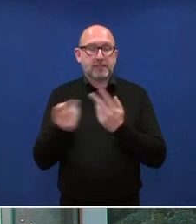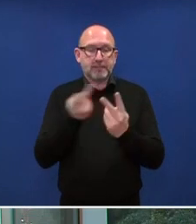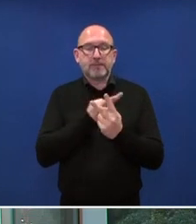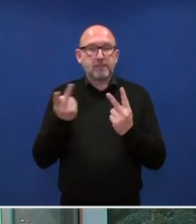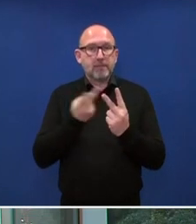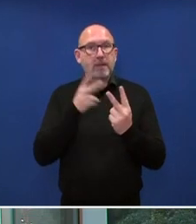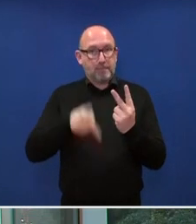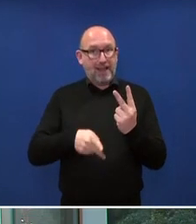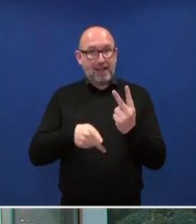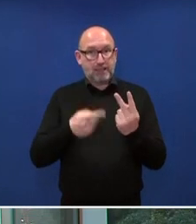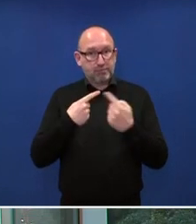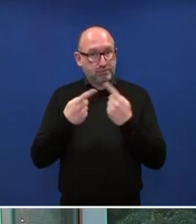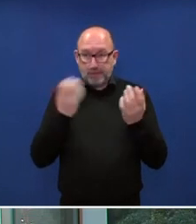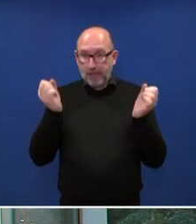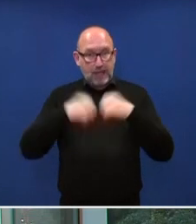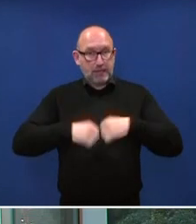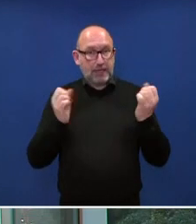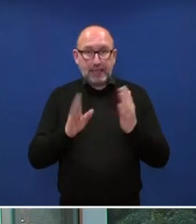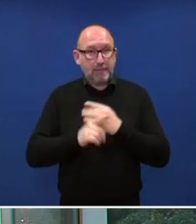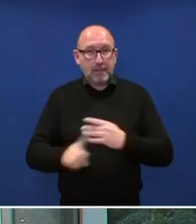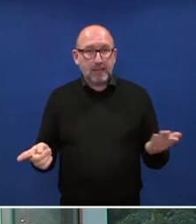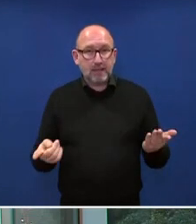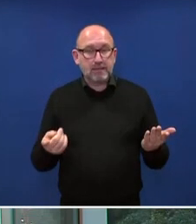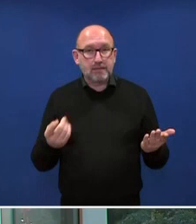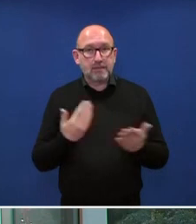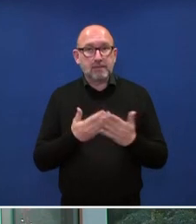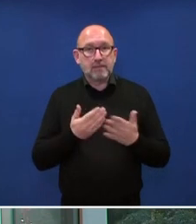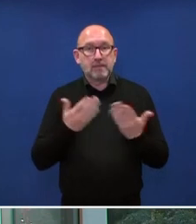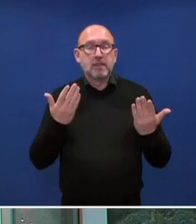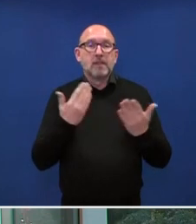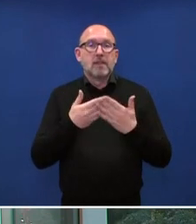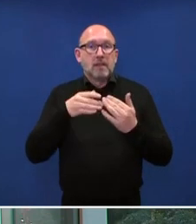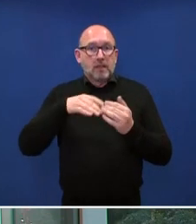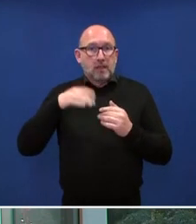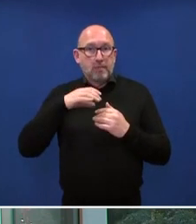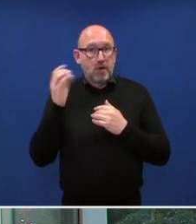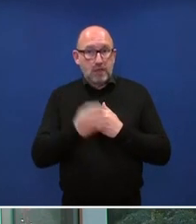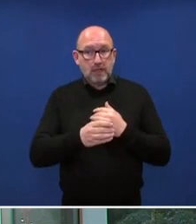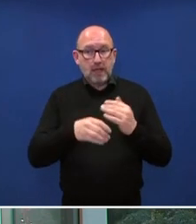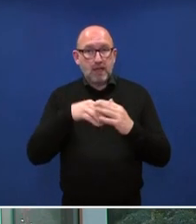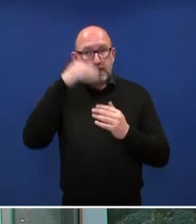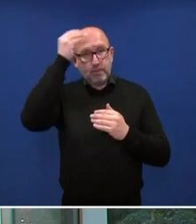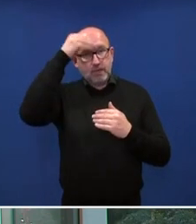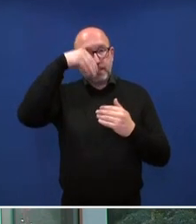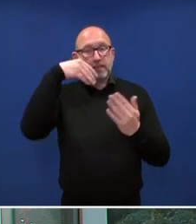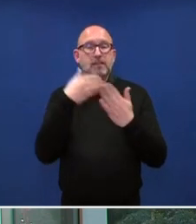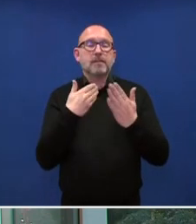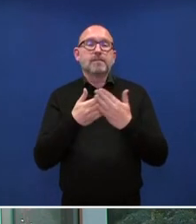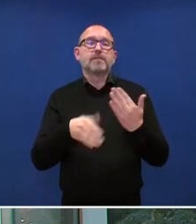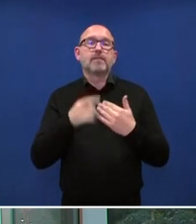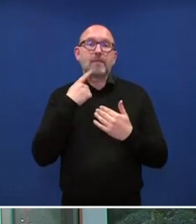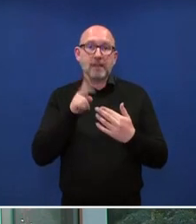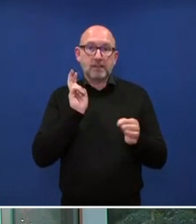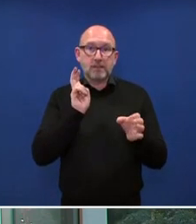geben wird, dass keine Einigung erwartet wird zwischen Bulgarien und Nordmazedonien über die historische Zugehörigkeit